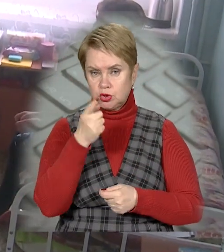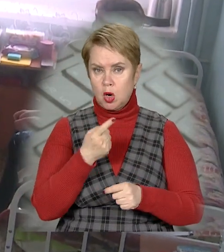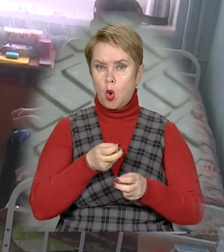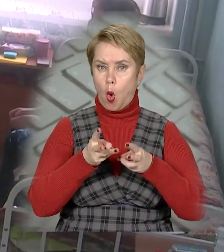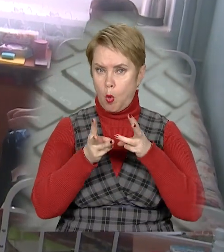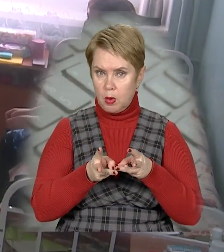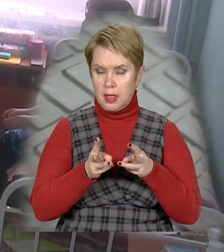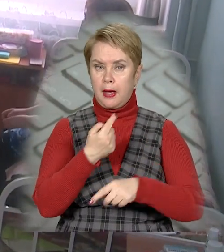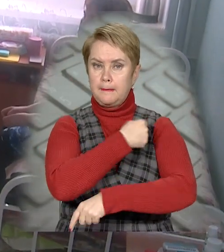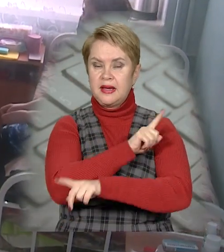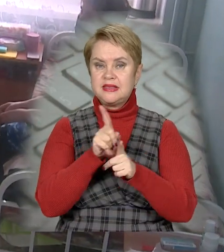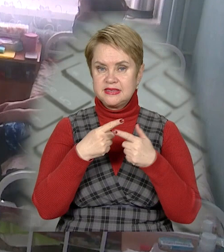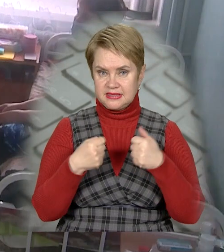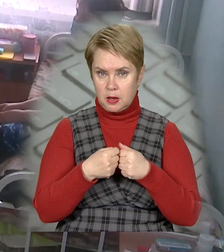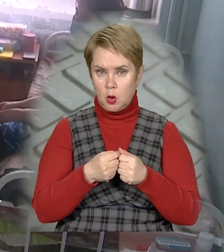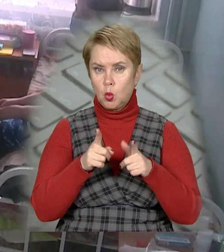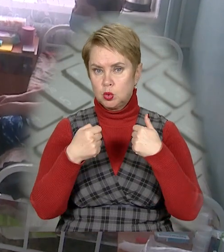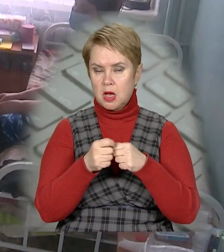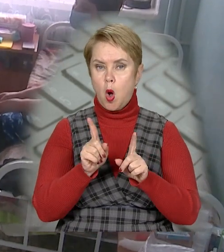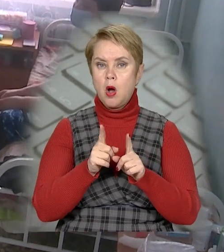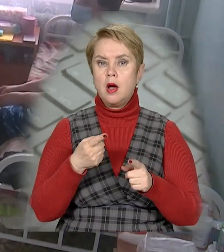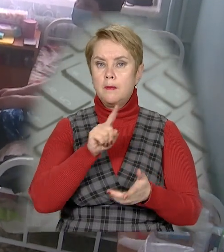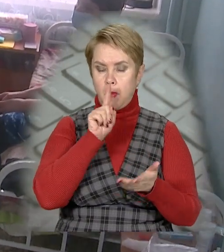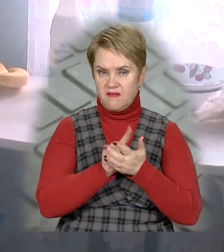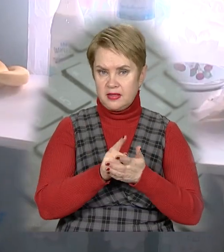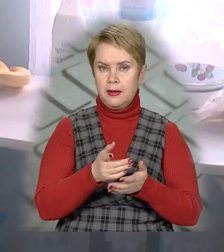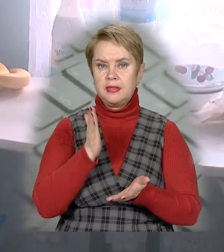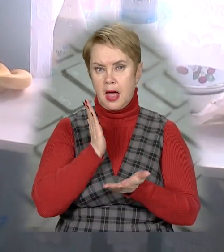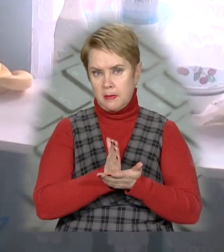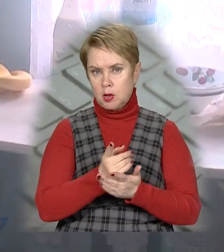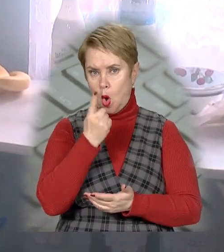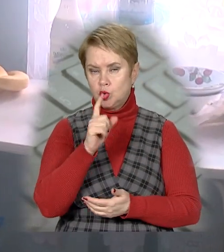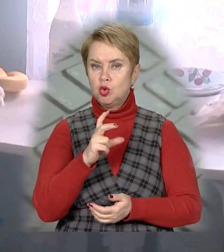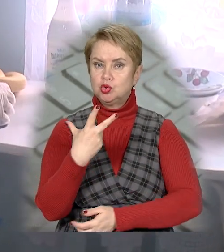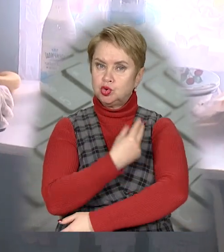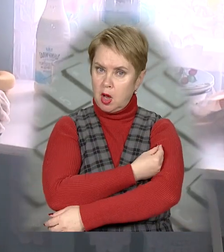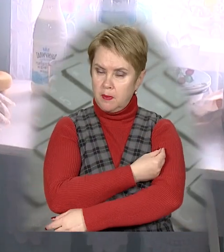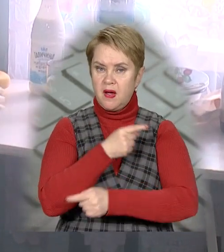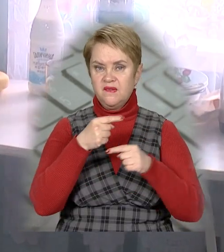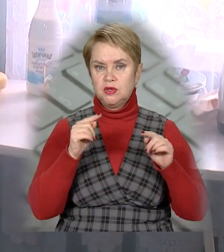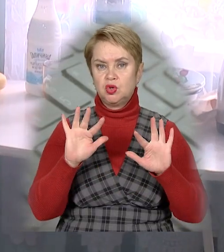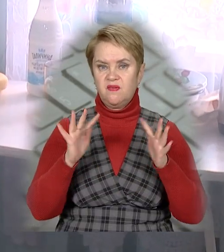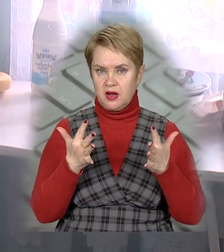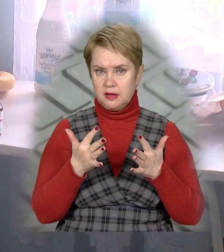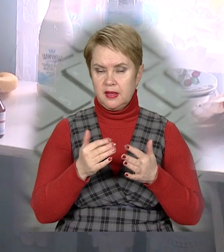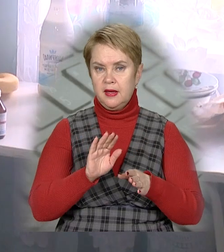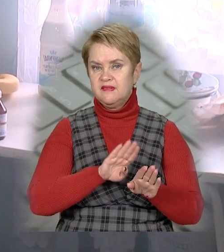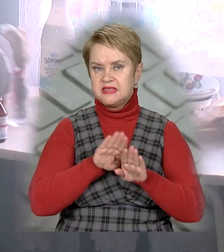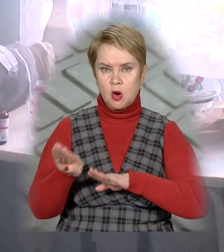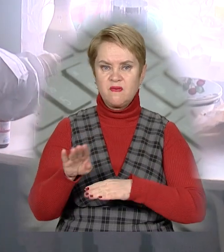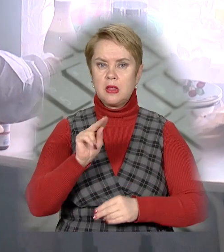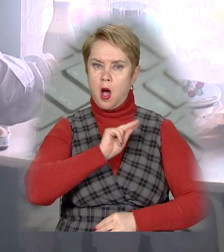державних і комунальних медзакладів, установ та організацій повинні мати принаймні одне щеплення. В іншому випадку –